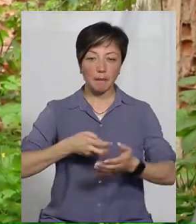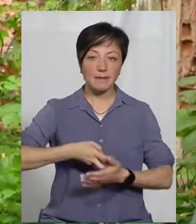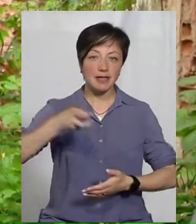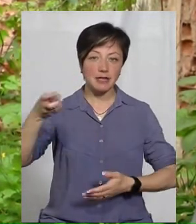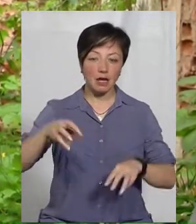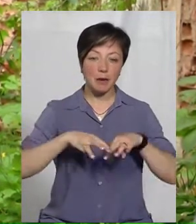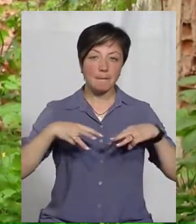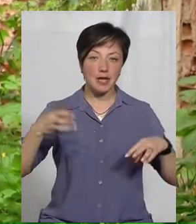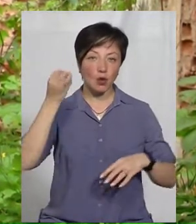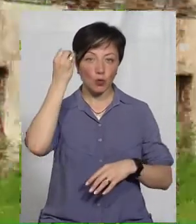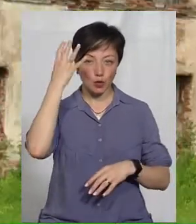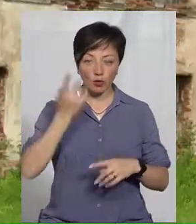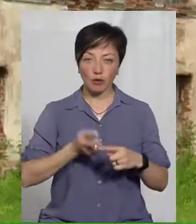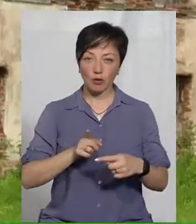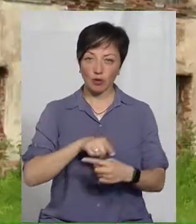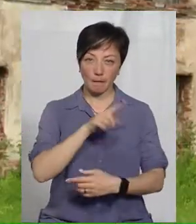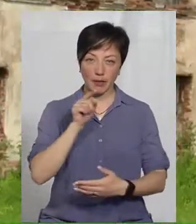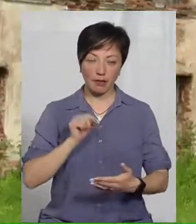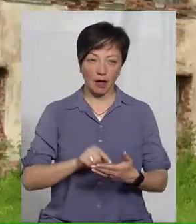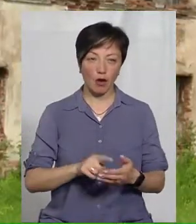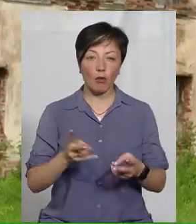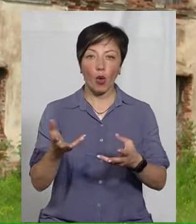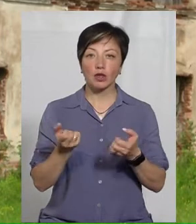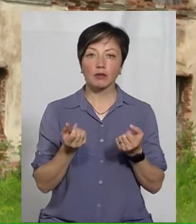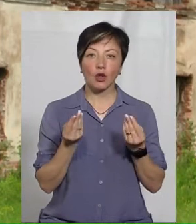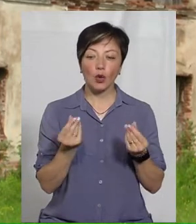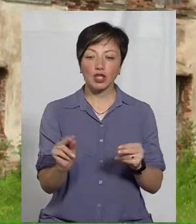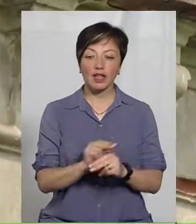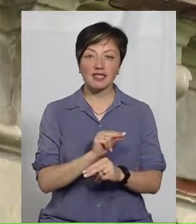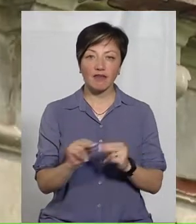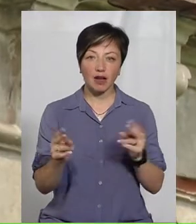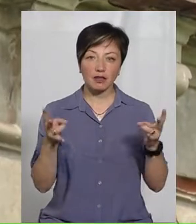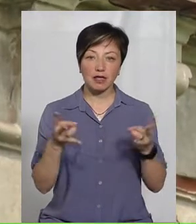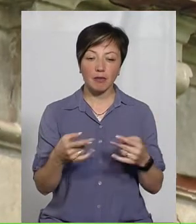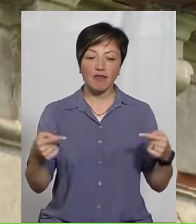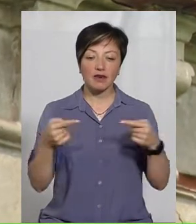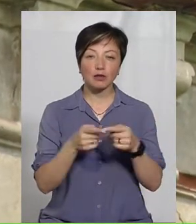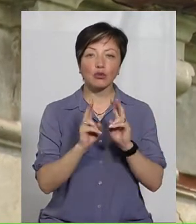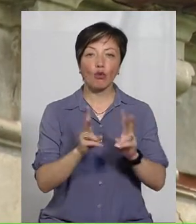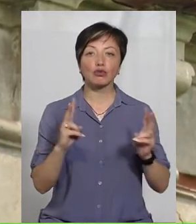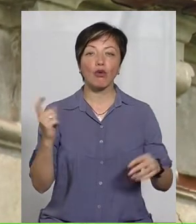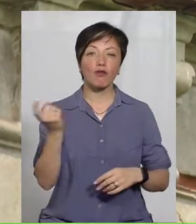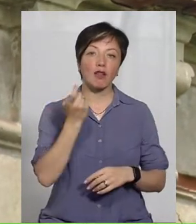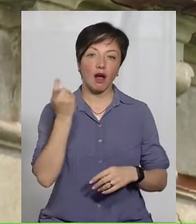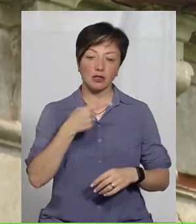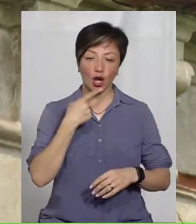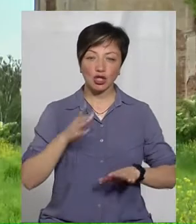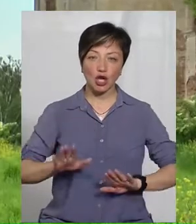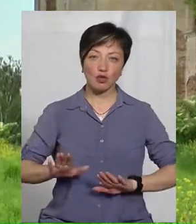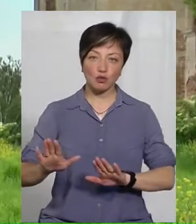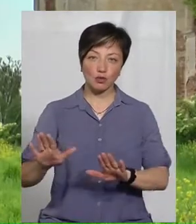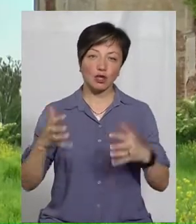України по цьому питанню. Для того, аби отримати кошти на реставрацію, необхідно визначитися з власником, каже заступниця начальника Департаменту